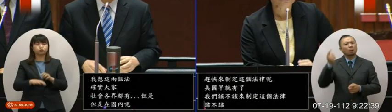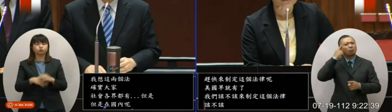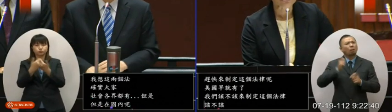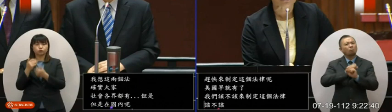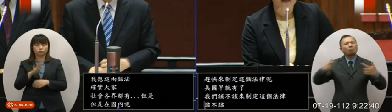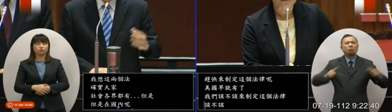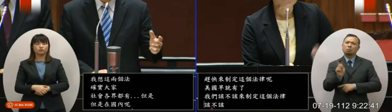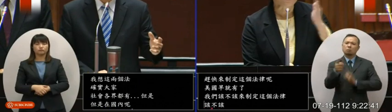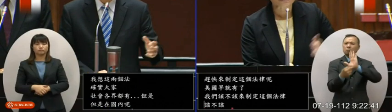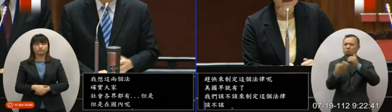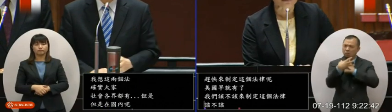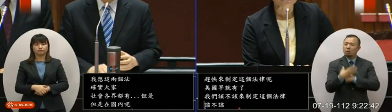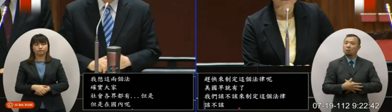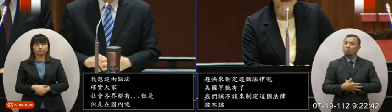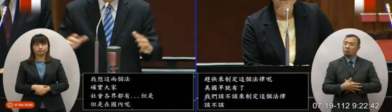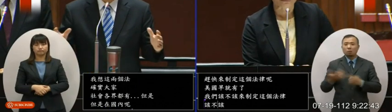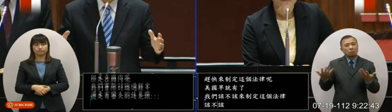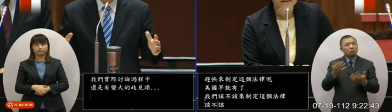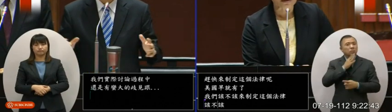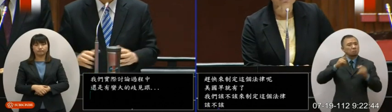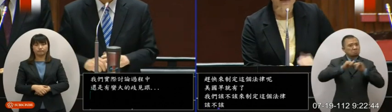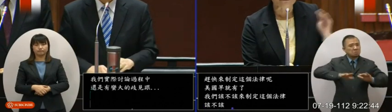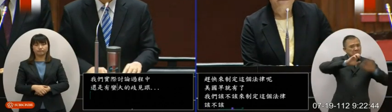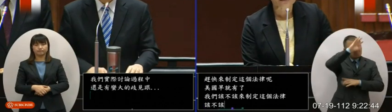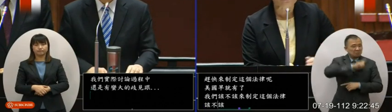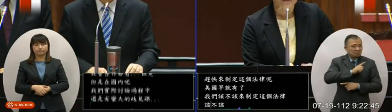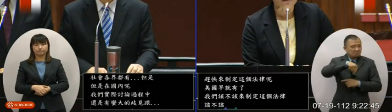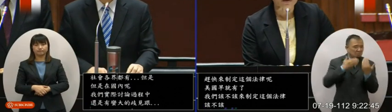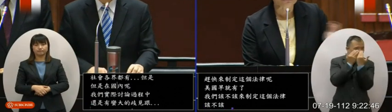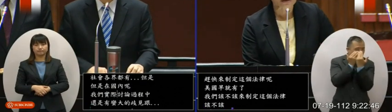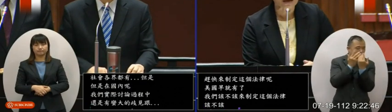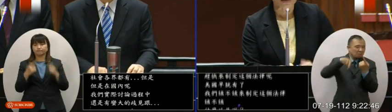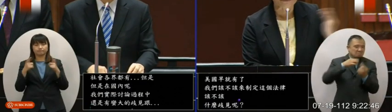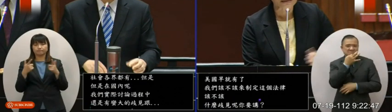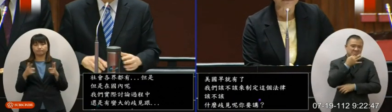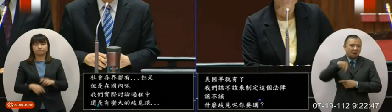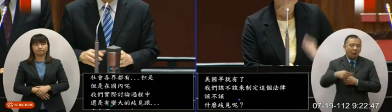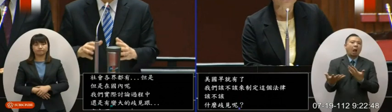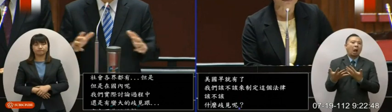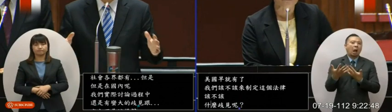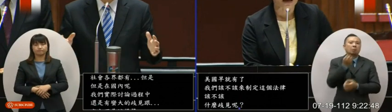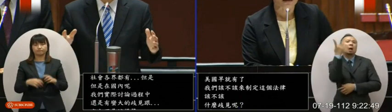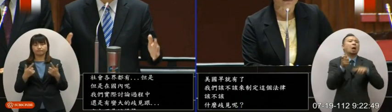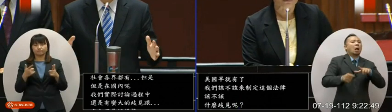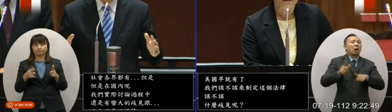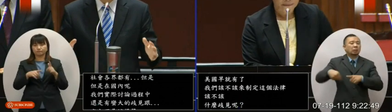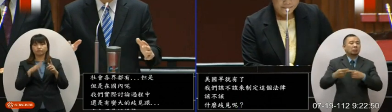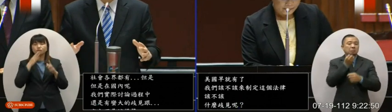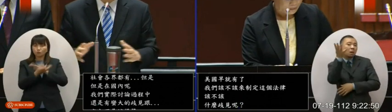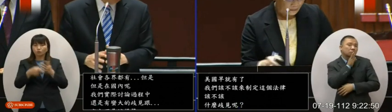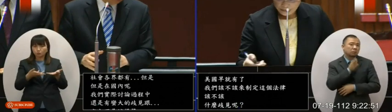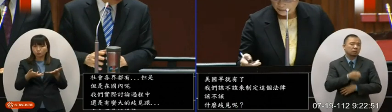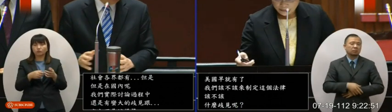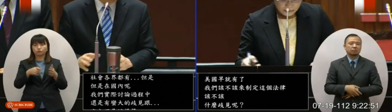歧见呢你要讲清楚啊是我们执政党有什么弊案不敢揭露出来怕这个法通过被吹哨吗被揭闭吗是这样吗揭闭的